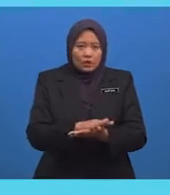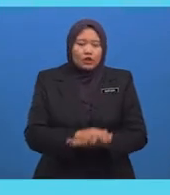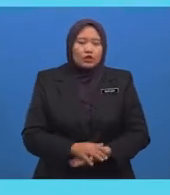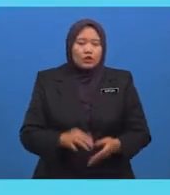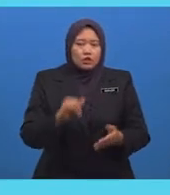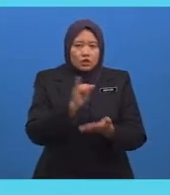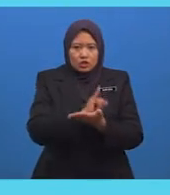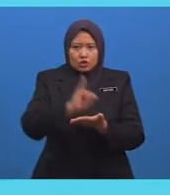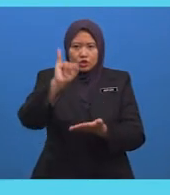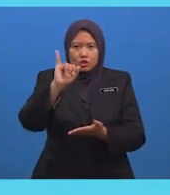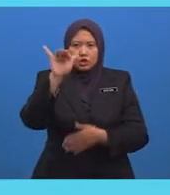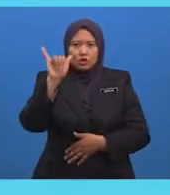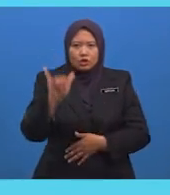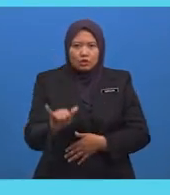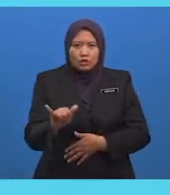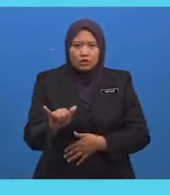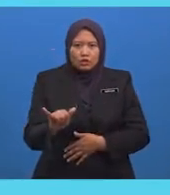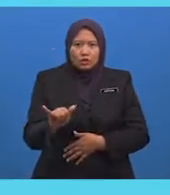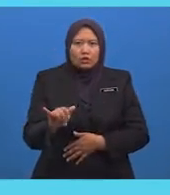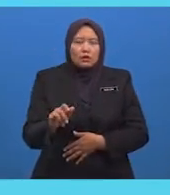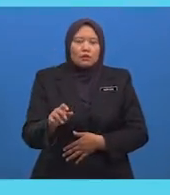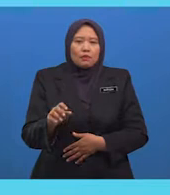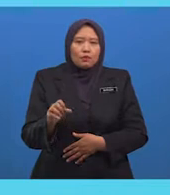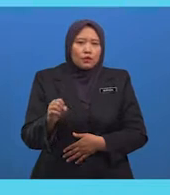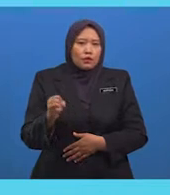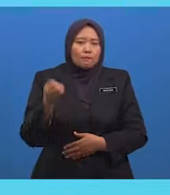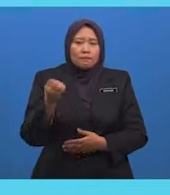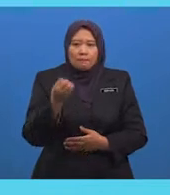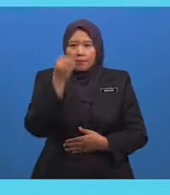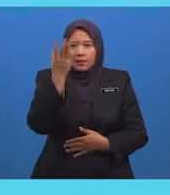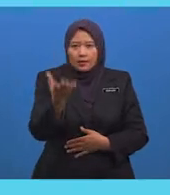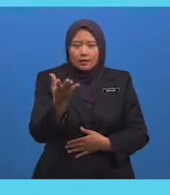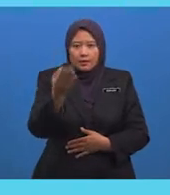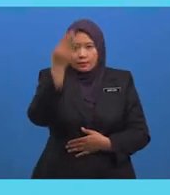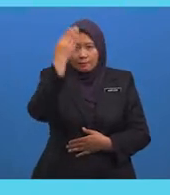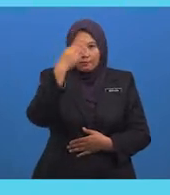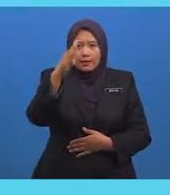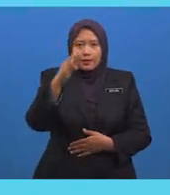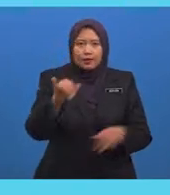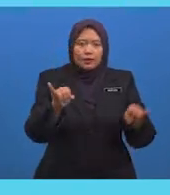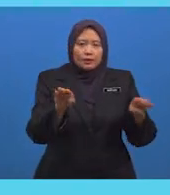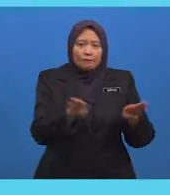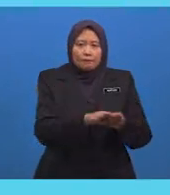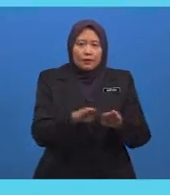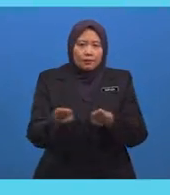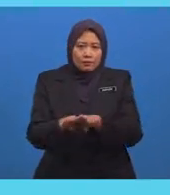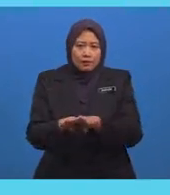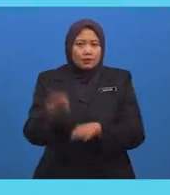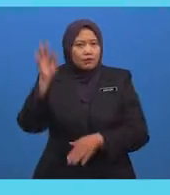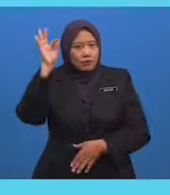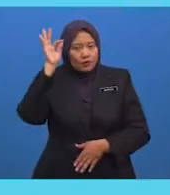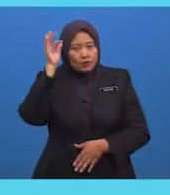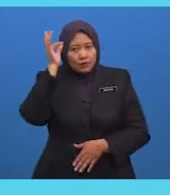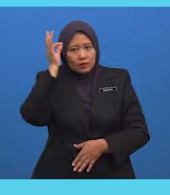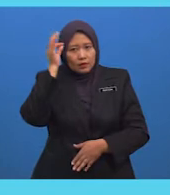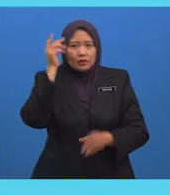Merupakan Tempat Mengilhamkan Pelbagai Pemikiran Kepada Para Ilmuwan Bagi Menjayakan